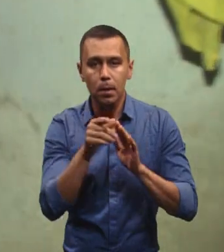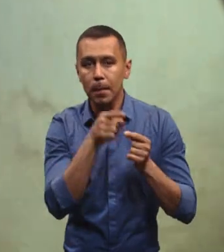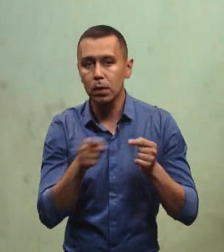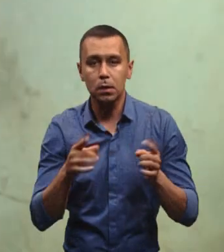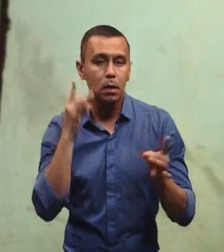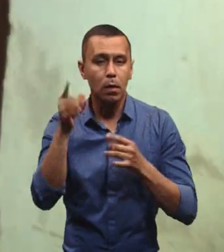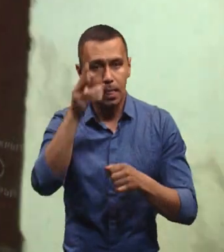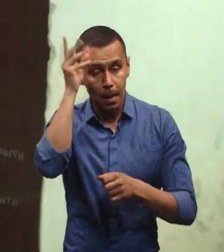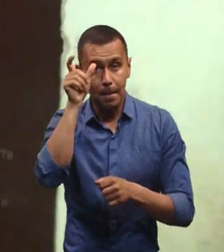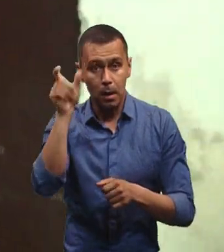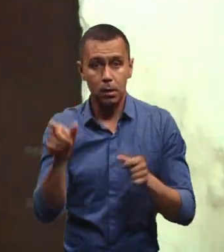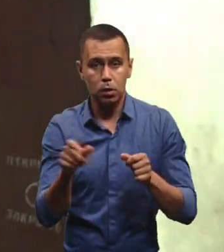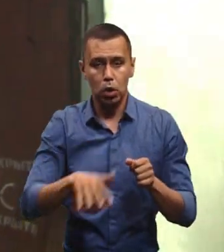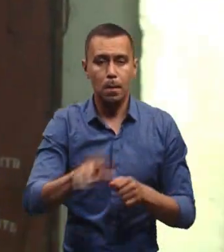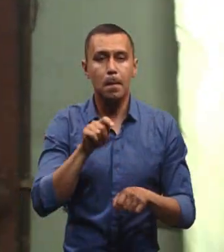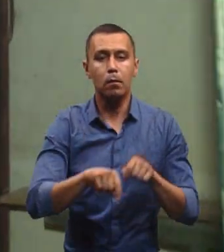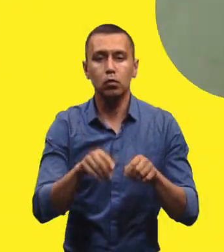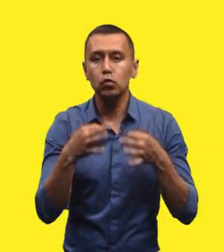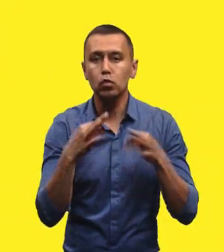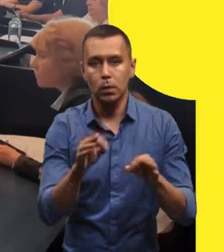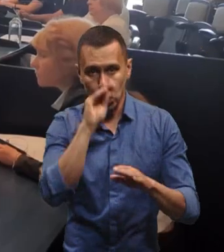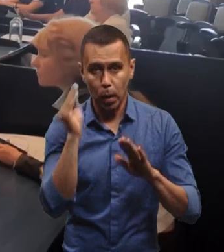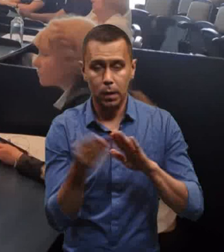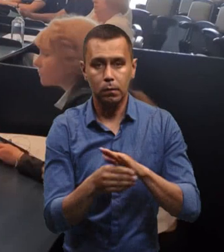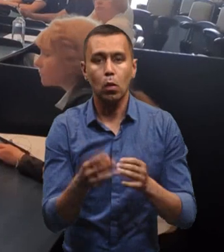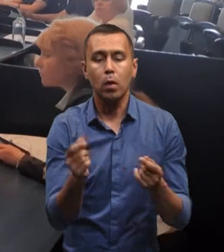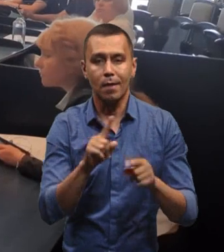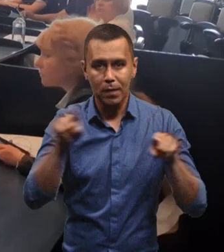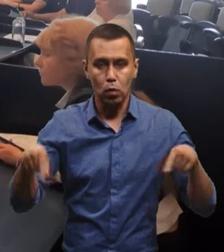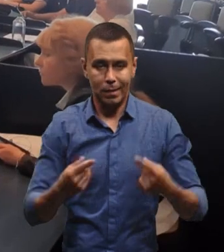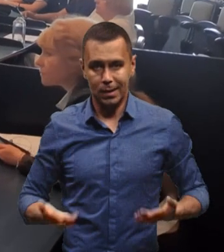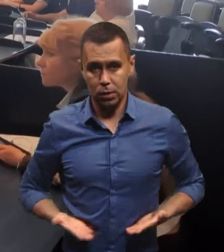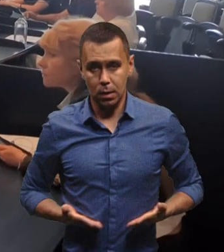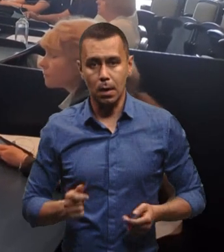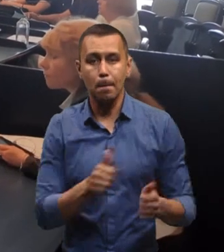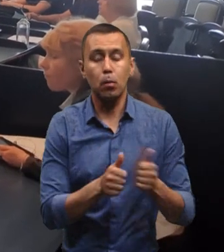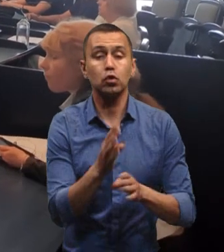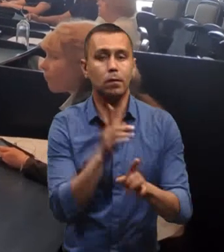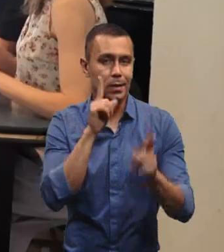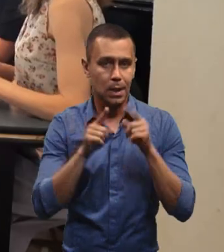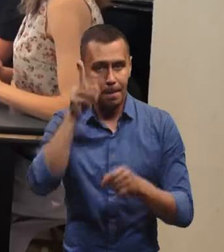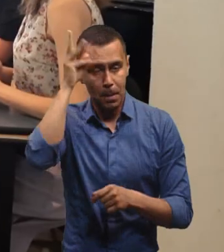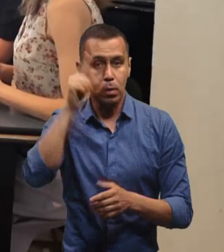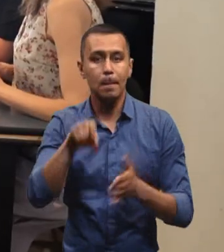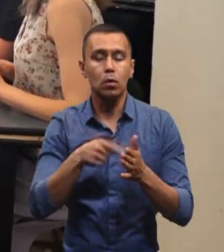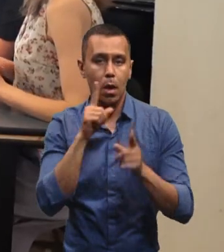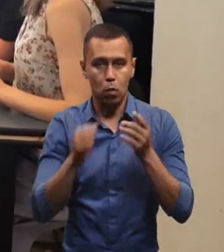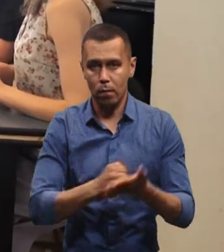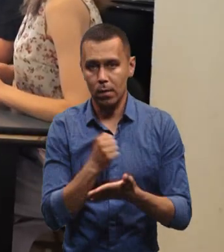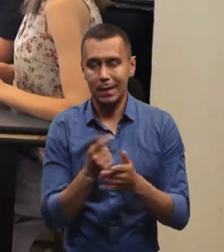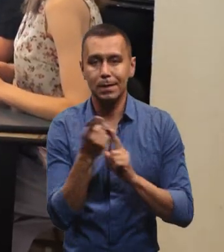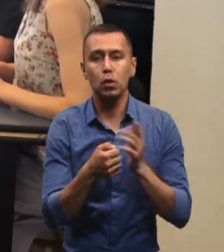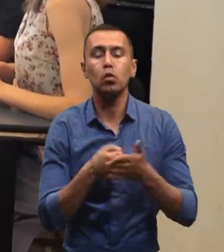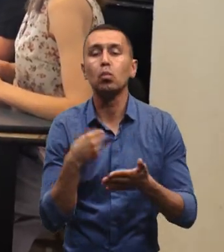тривоги? На Хмельниччині перевірять доступність укриттів. Кошти на відновлення житла. На позачерговій сесії Хмельницької міської ради ухвалили